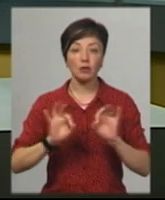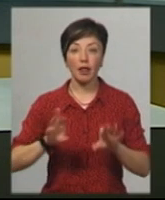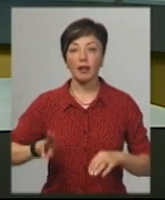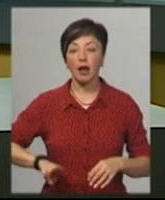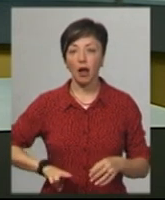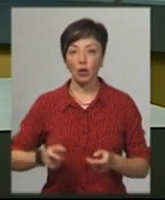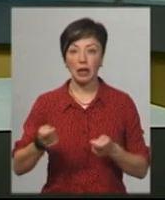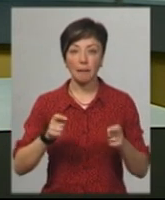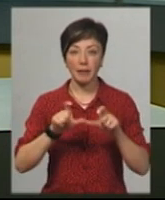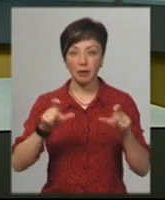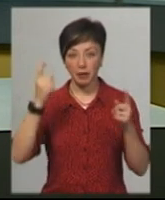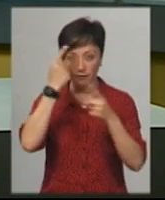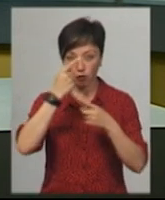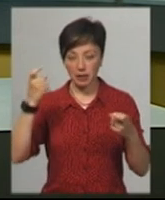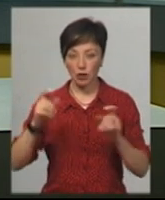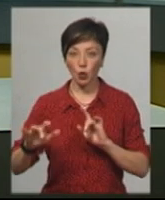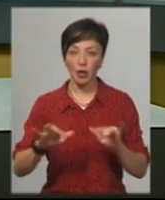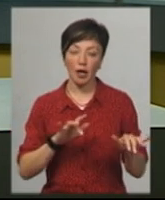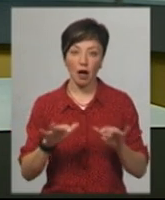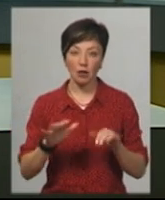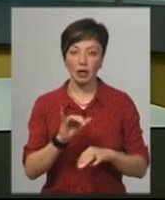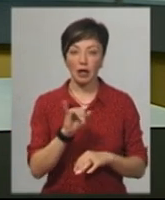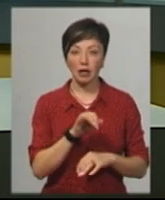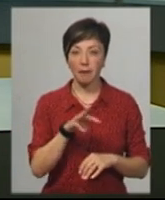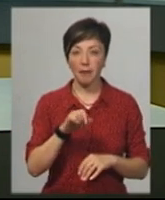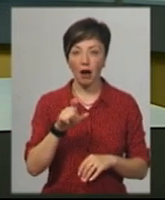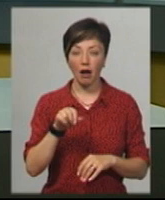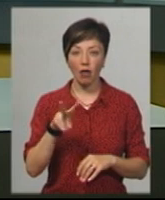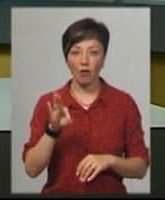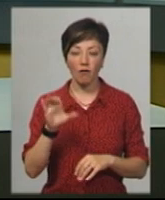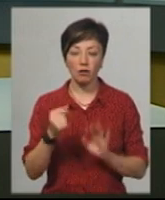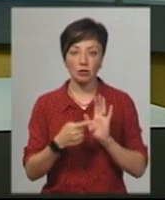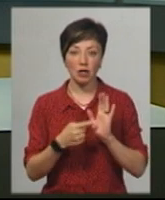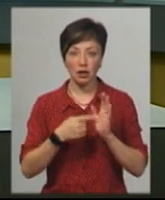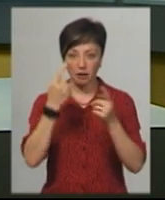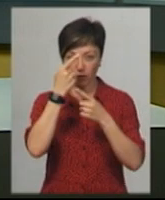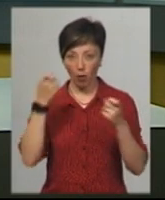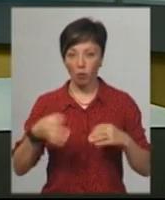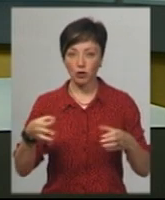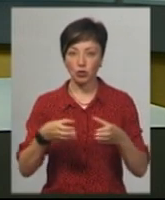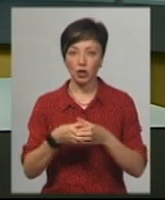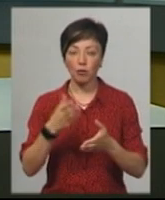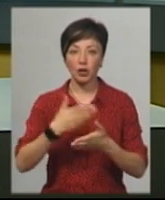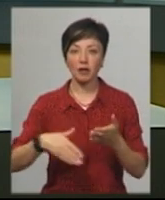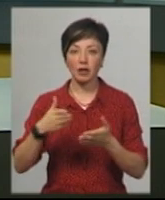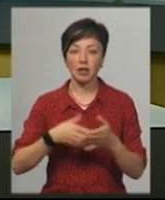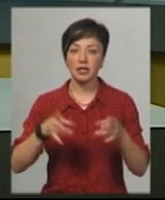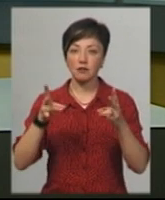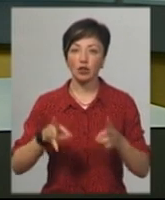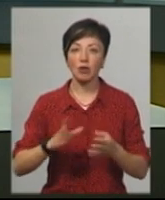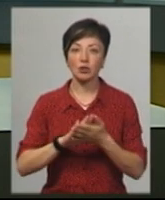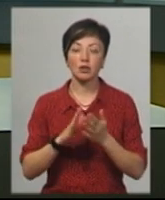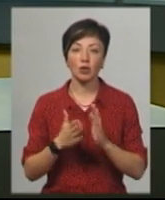директорка Департаменту інформаційної діяльності Інна Михайлова із посиланням на інформацію обласного штабу з ліквідації надзвичайної